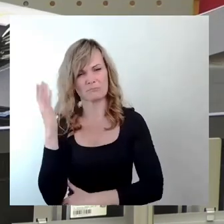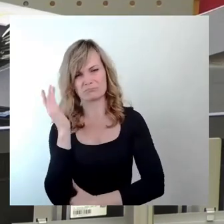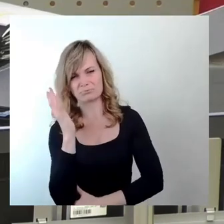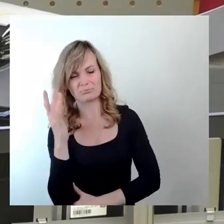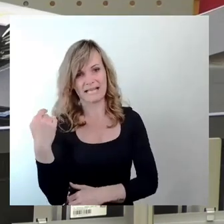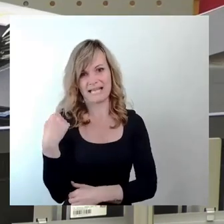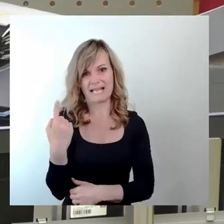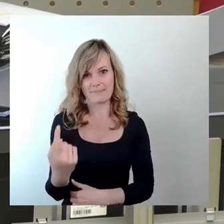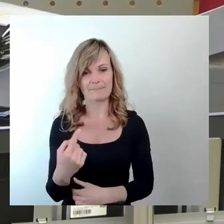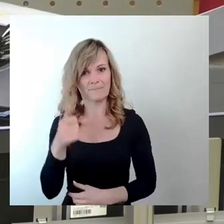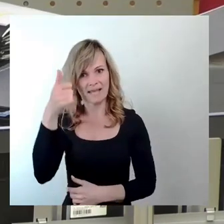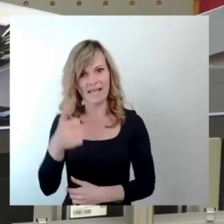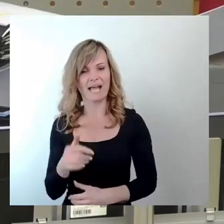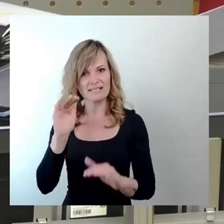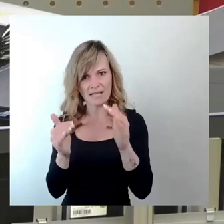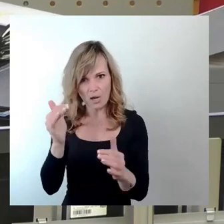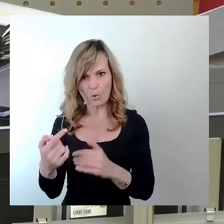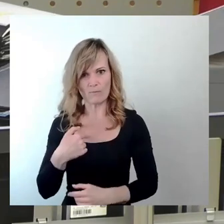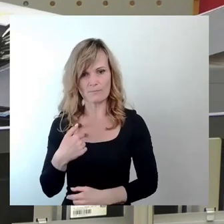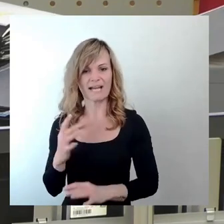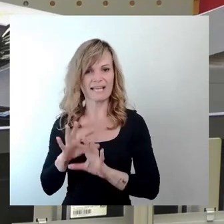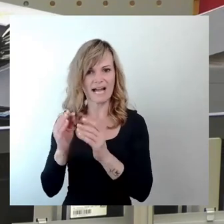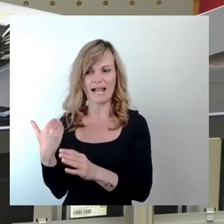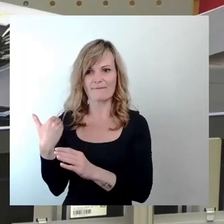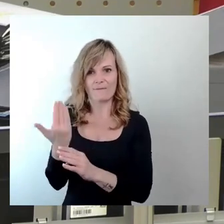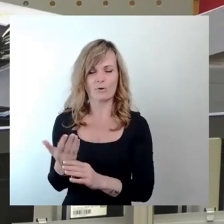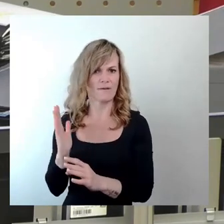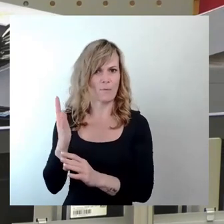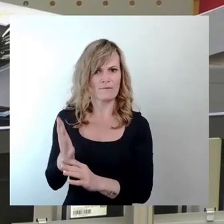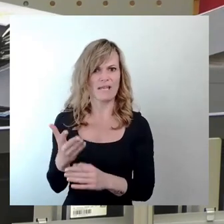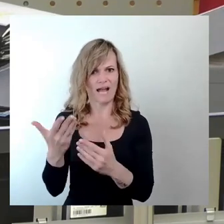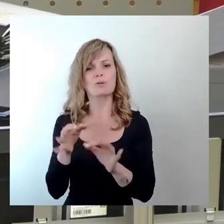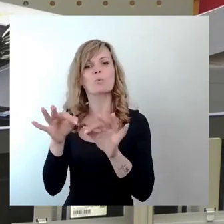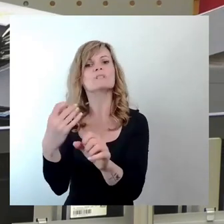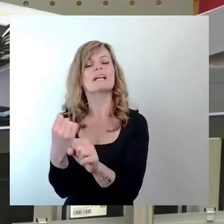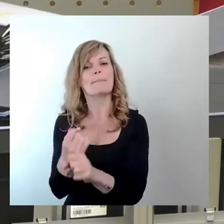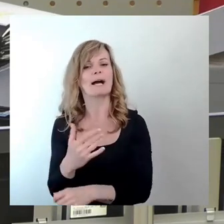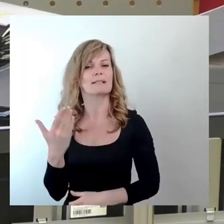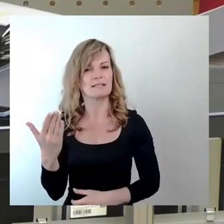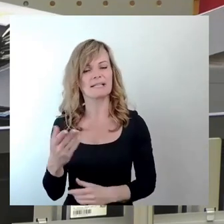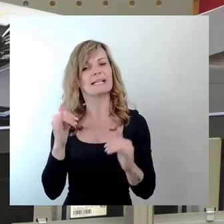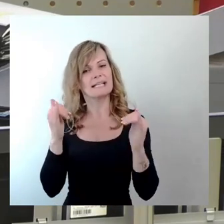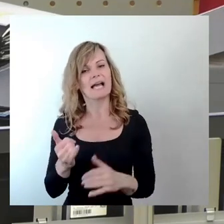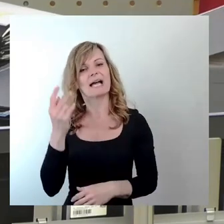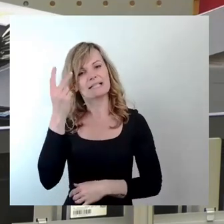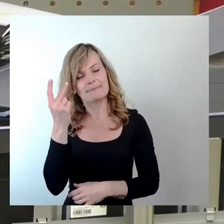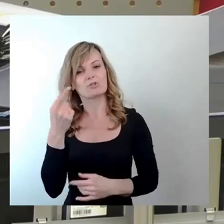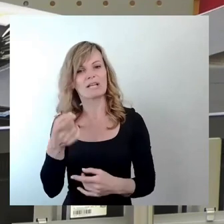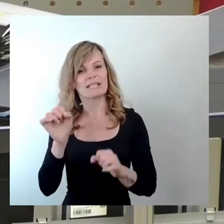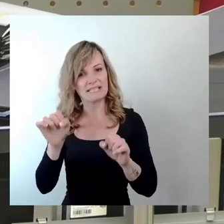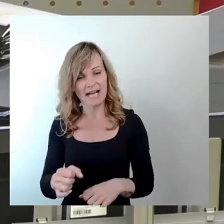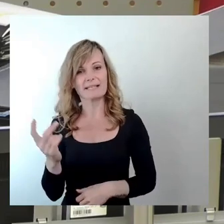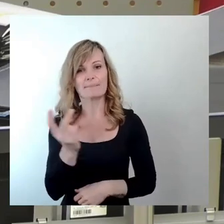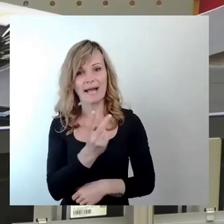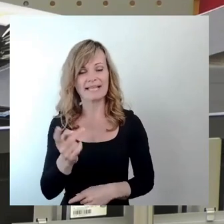Ich glaube, das erste Lob von mir jetzt innerhalb von fünf Jahren. Gut gemacht. Und natürlich kann man beiden Anträgen einfach nur